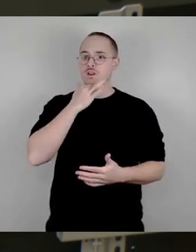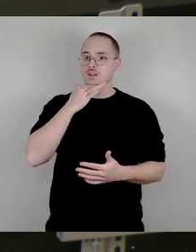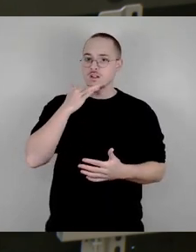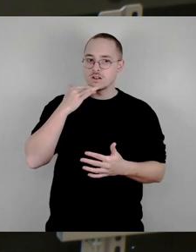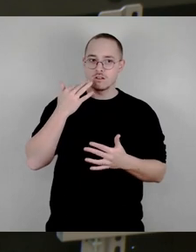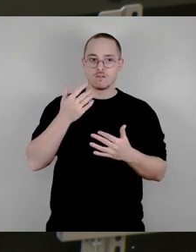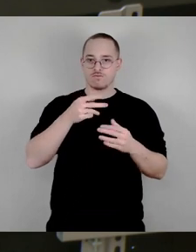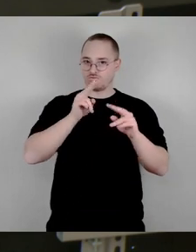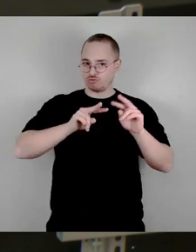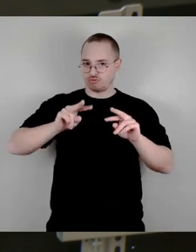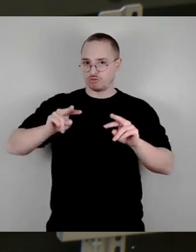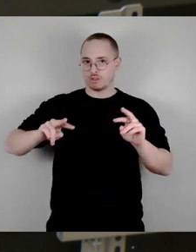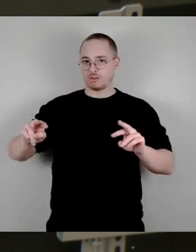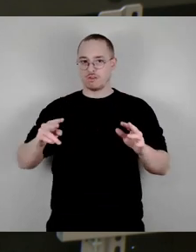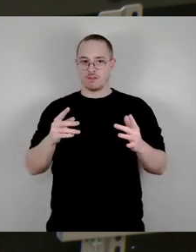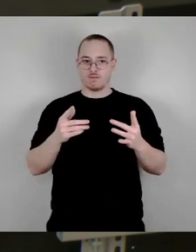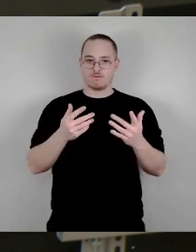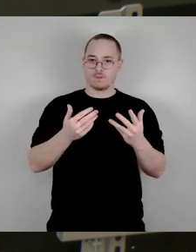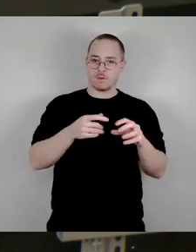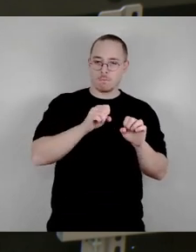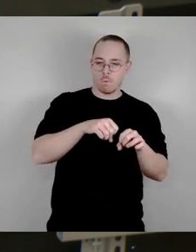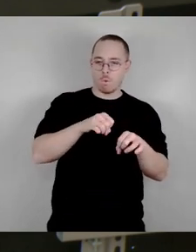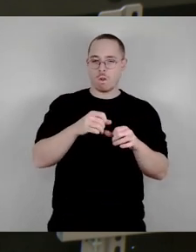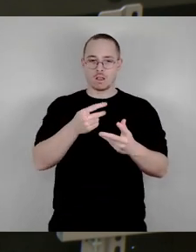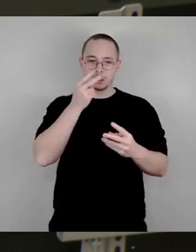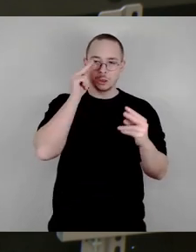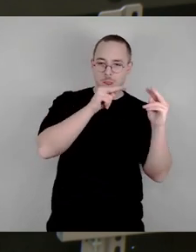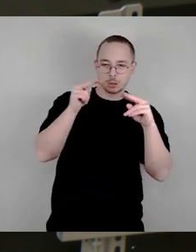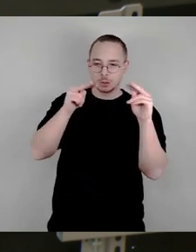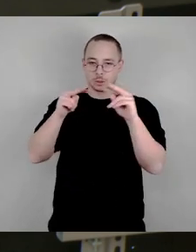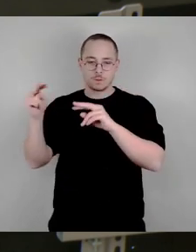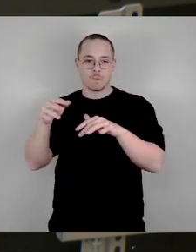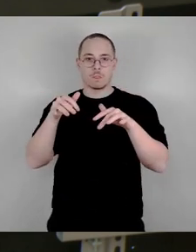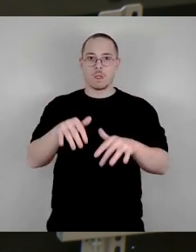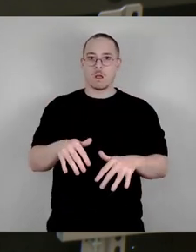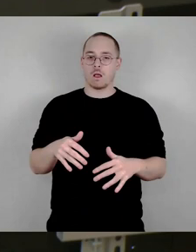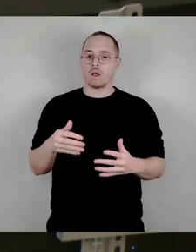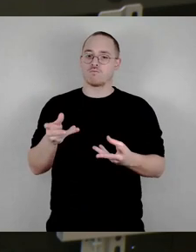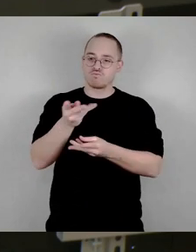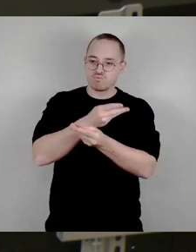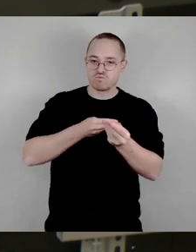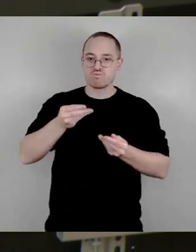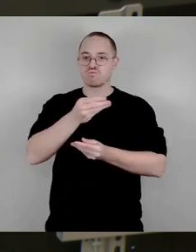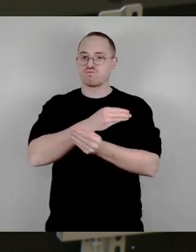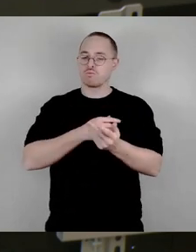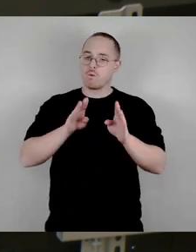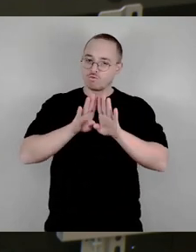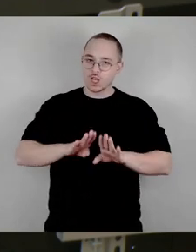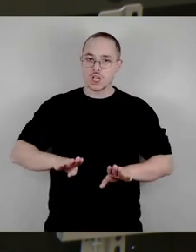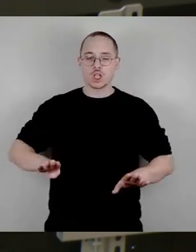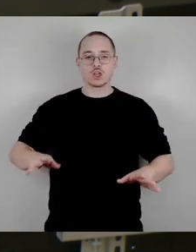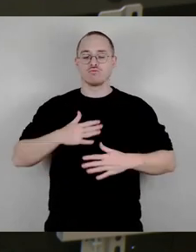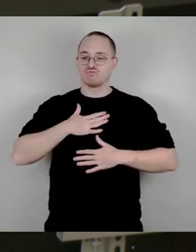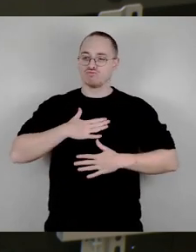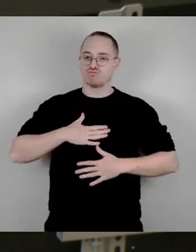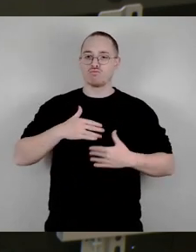Ansätzen und Ansichten in einem sehr friedvollen Prozess. Der am Ende zu guten Lösungen